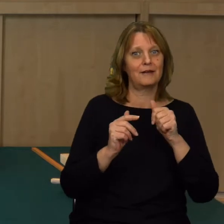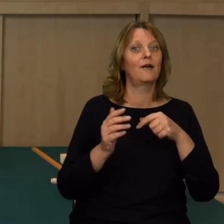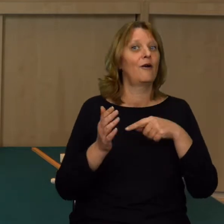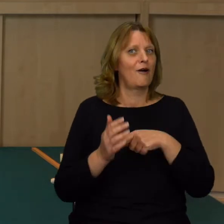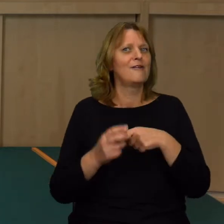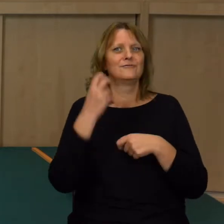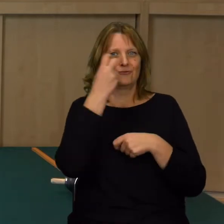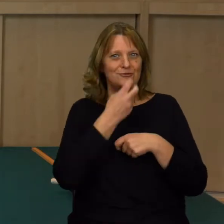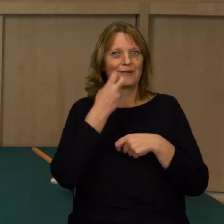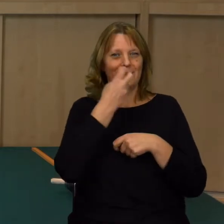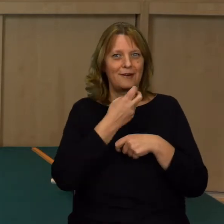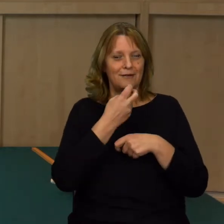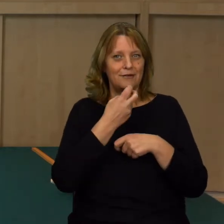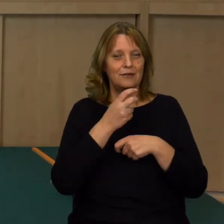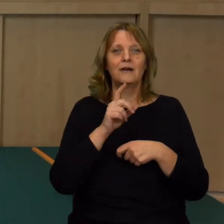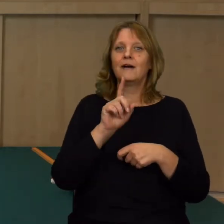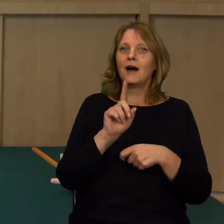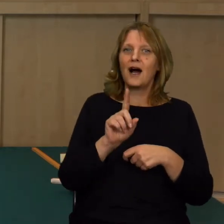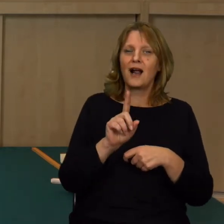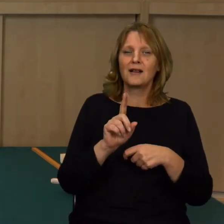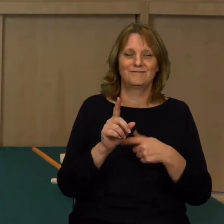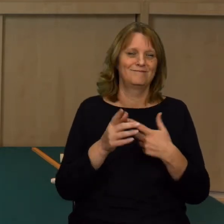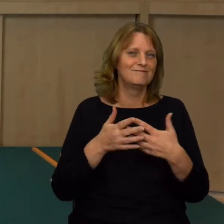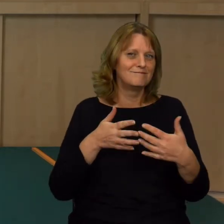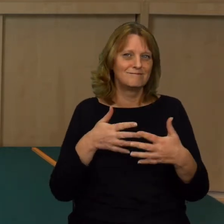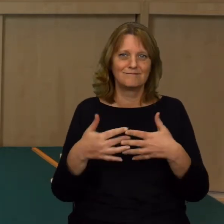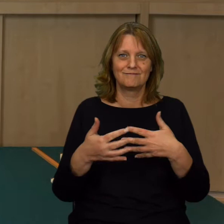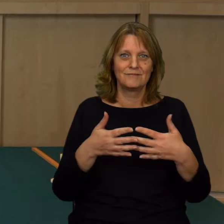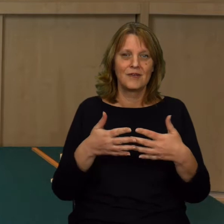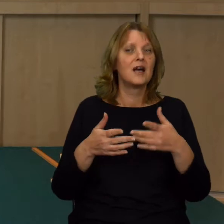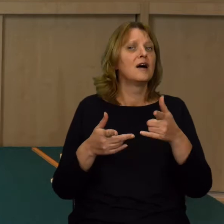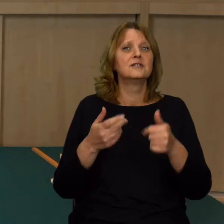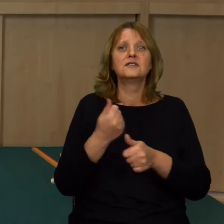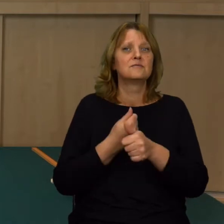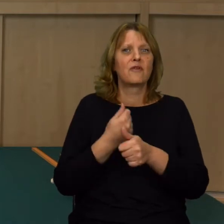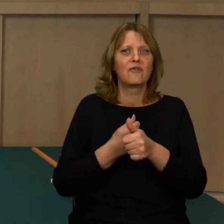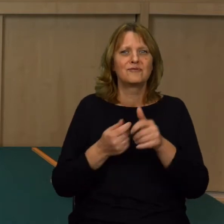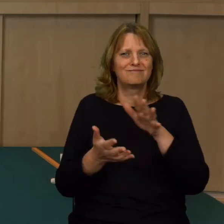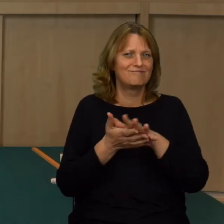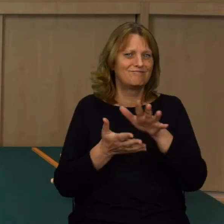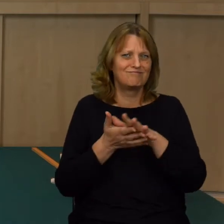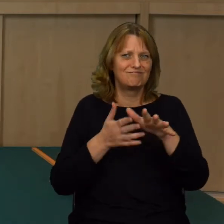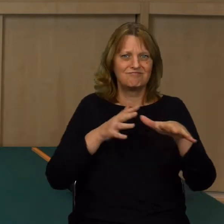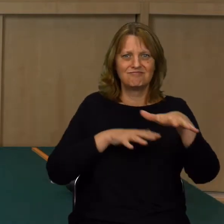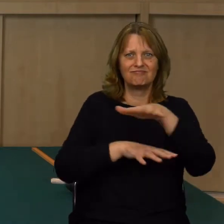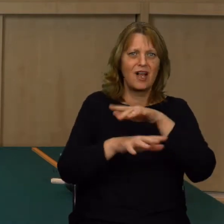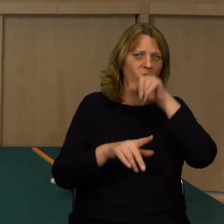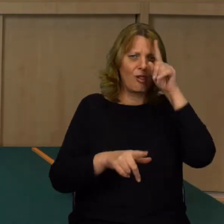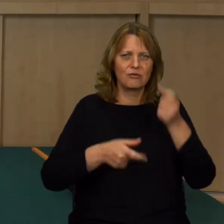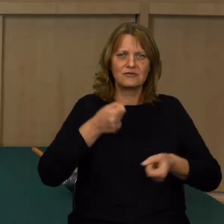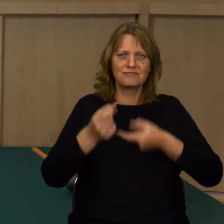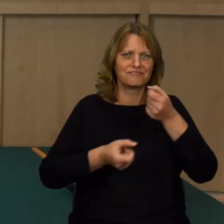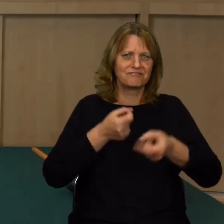bardzo ciekawy, ale jakże kruchy. Kruchy ze względu na zanieczyszczenia, które jako ludzie